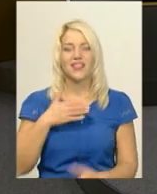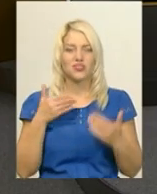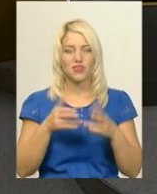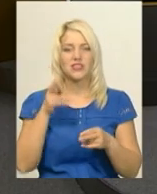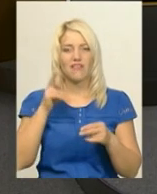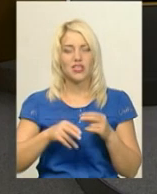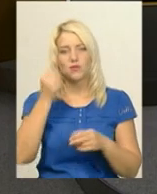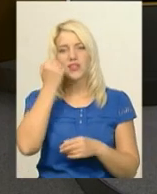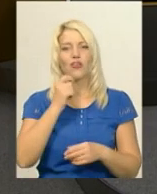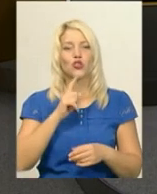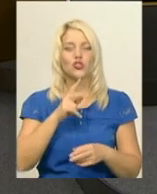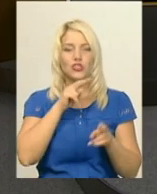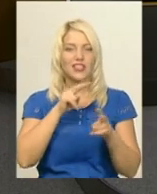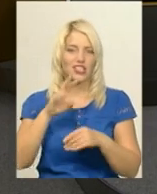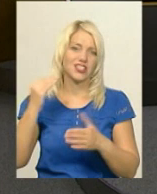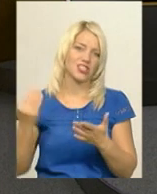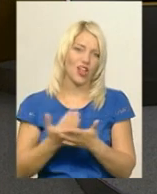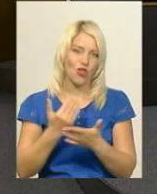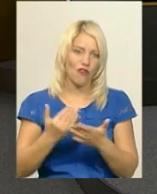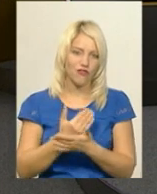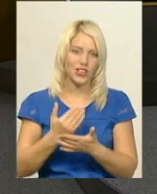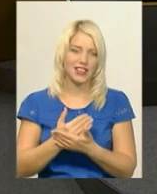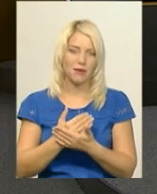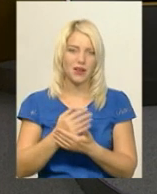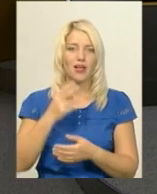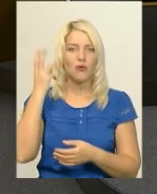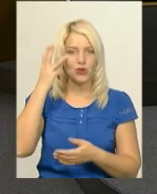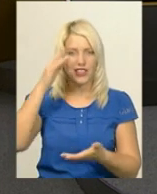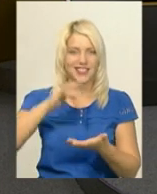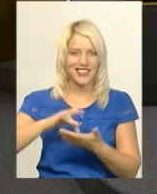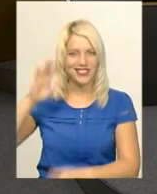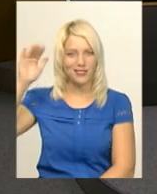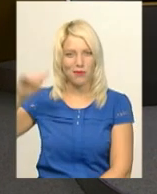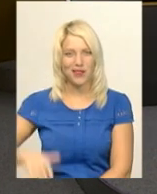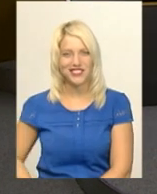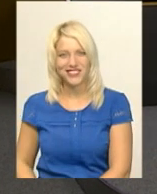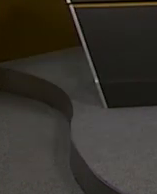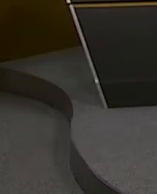завершено. Дякуємо, що стежите за новинами на Суспільному мовнику Поділя Центр. Зустрінемось.